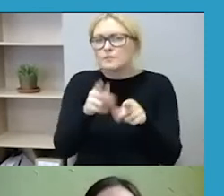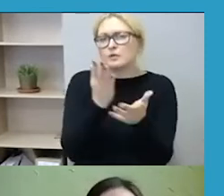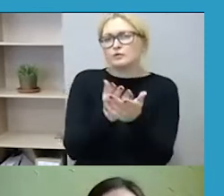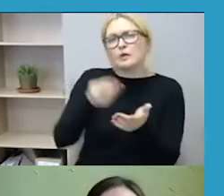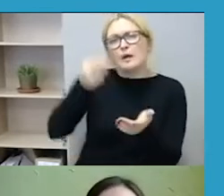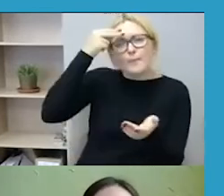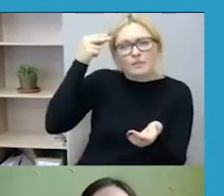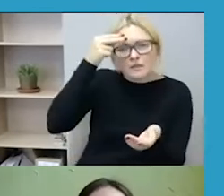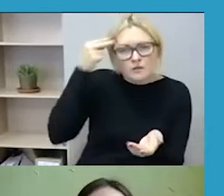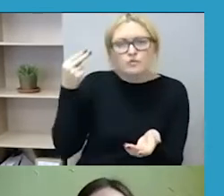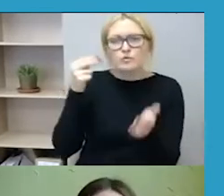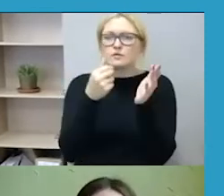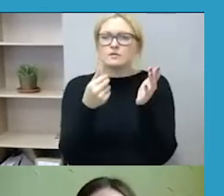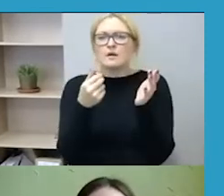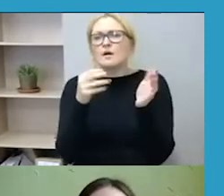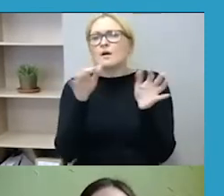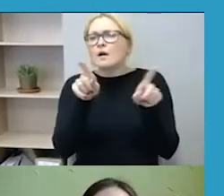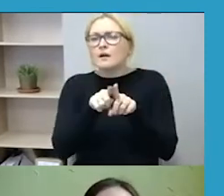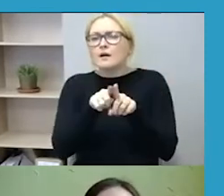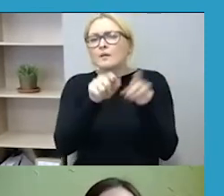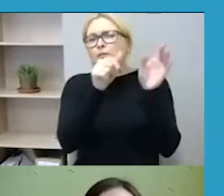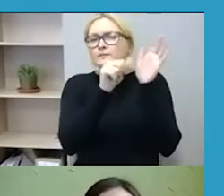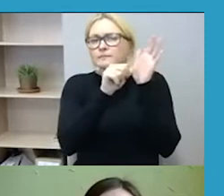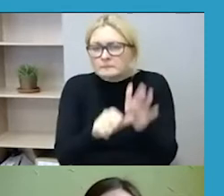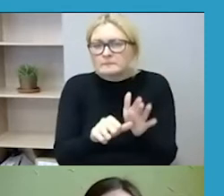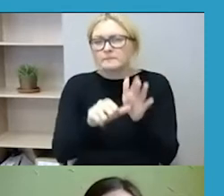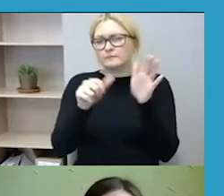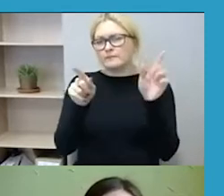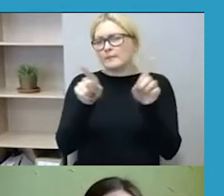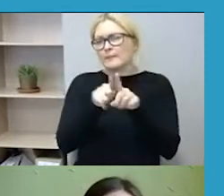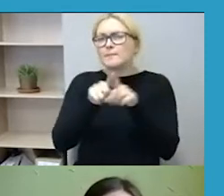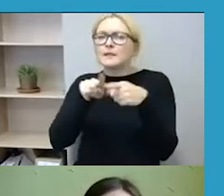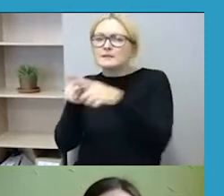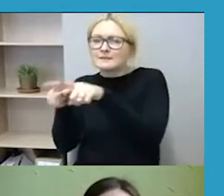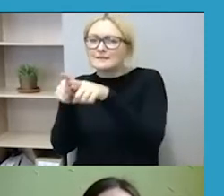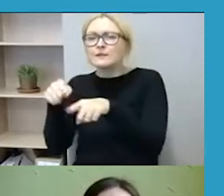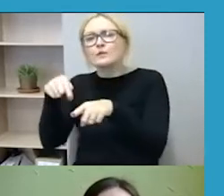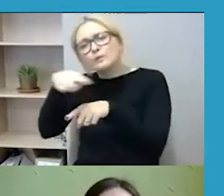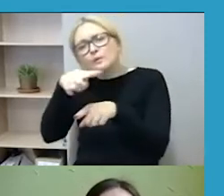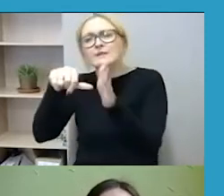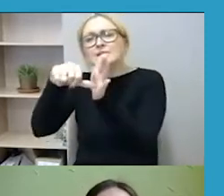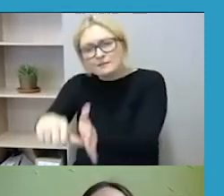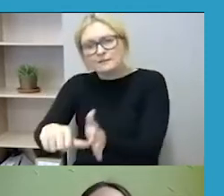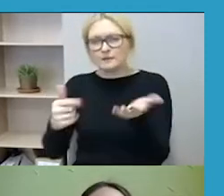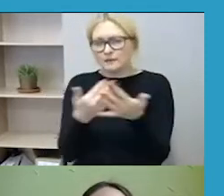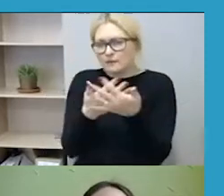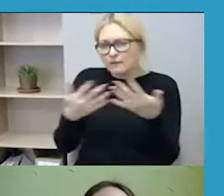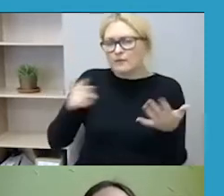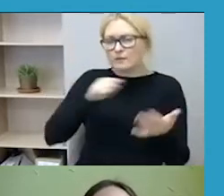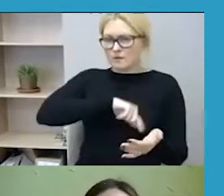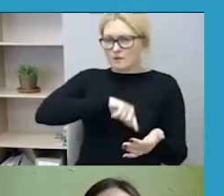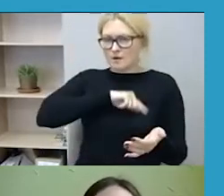niekinama, skatinama nepykanta, kurstumas diskriminuoti žmonių grupę, ar jie priklausant į asmenį dėl tokių savybių kaip